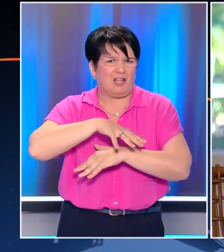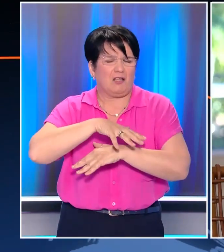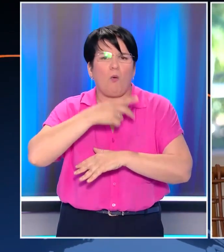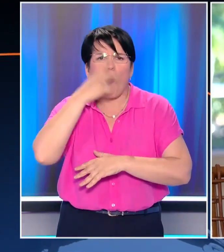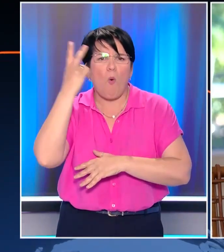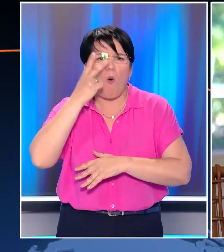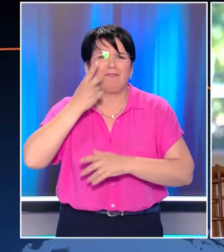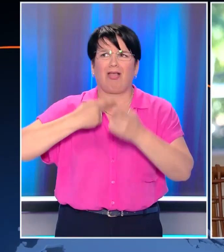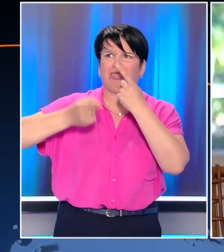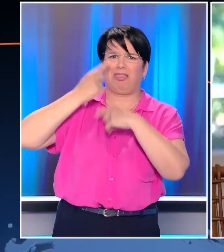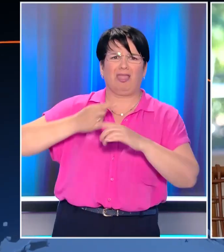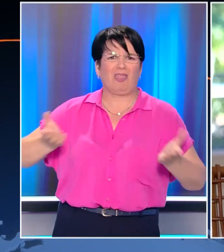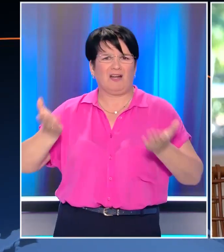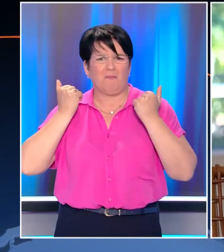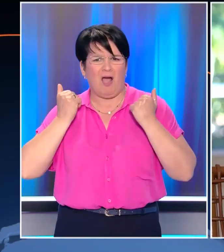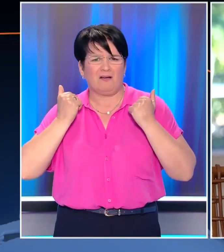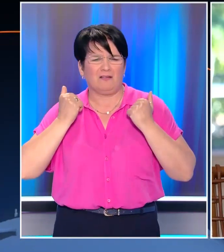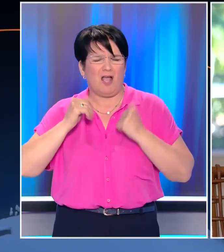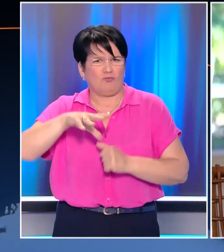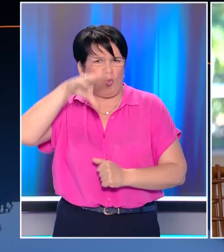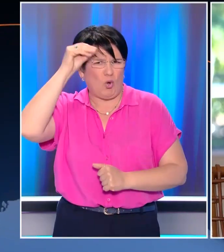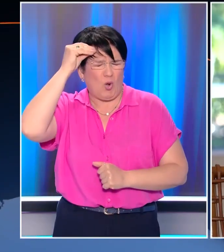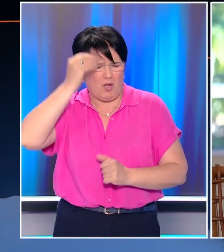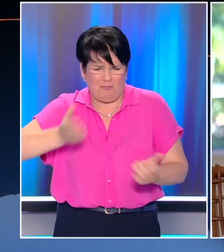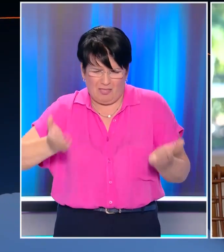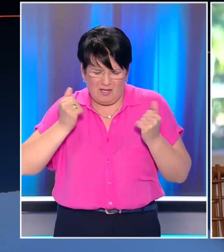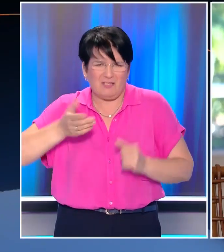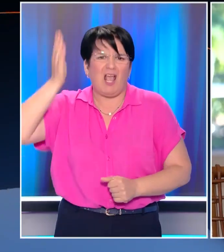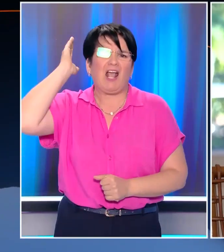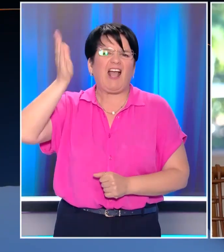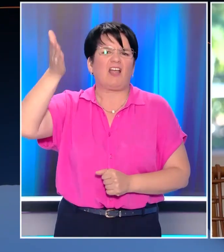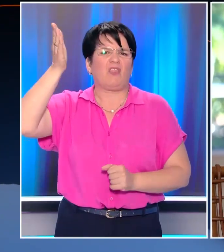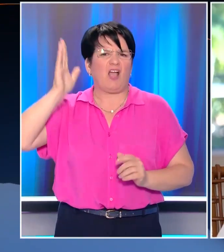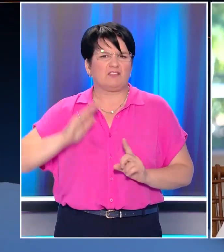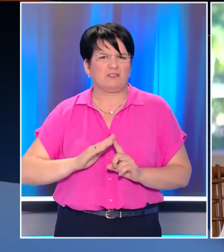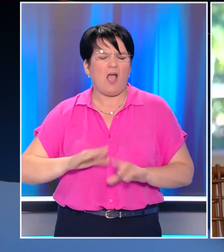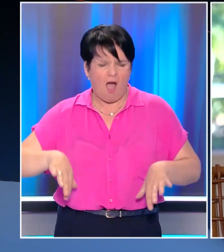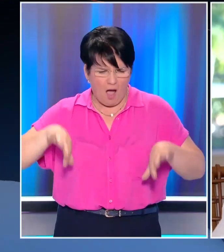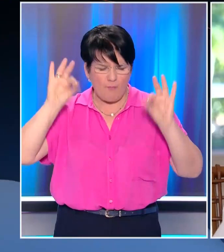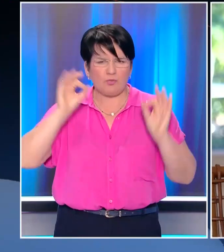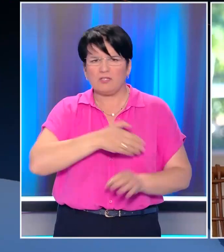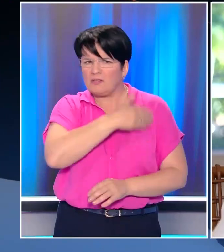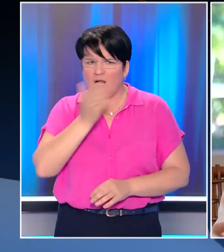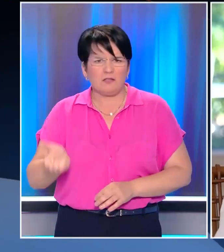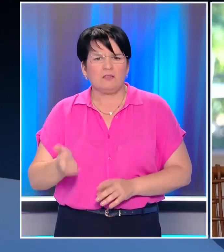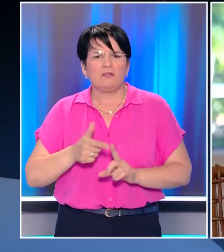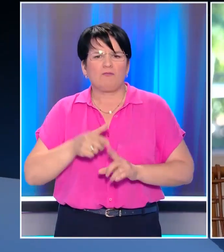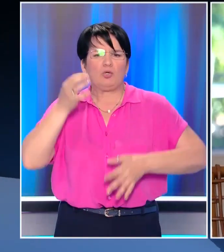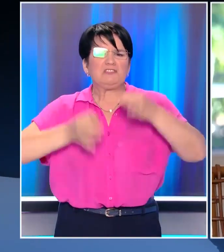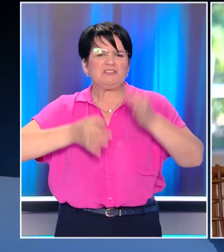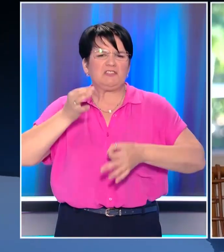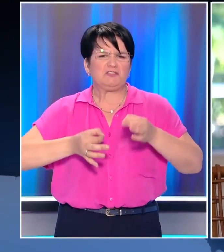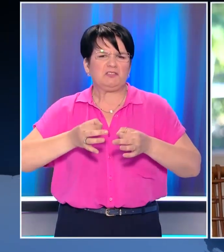οποιαδήποτε δικαιολογία είναι παντελώς αδιανόητη και καταδικαστέα εξ αρχής. Είναι μια συζήτηση στην οποία κανείς